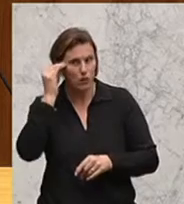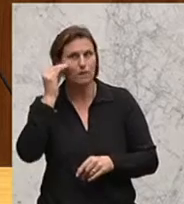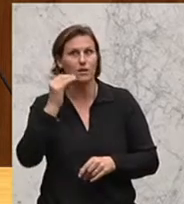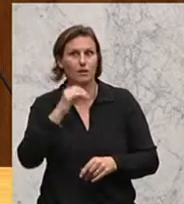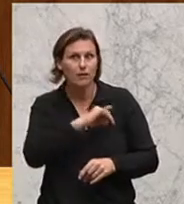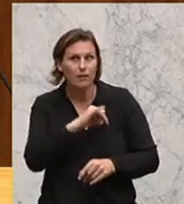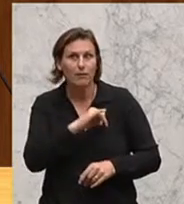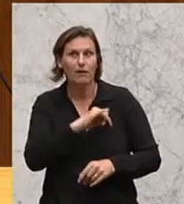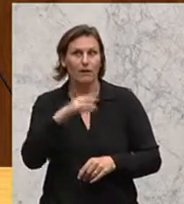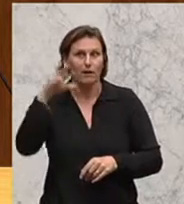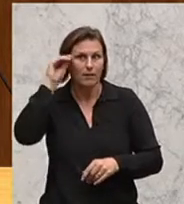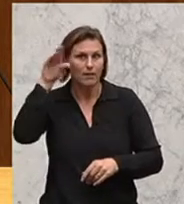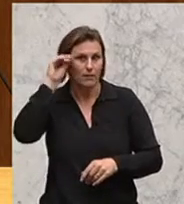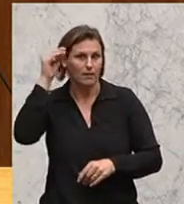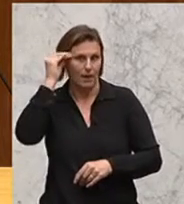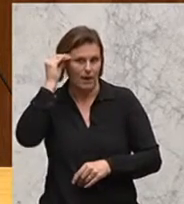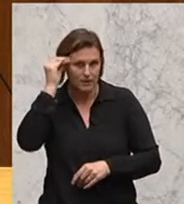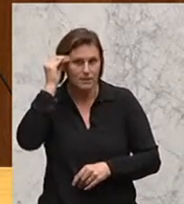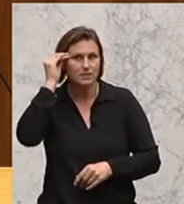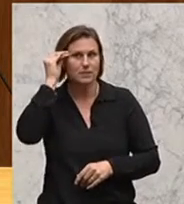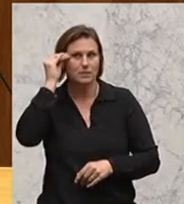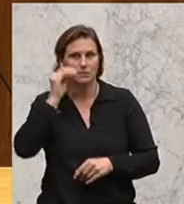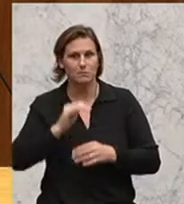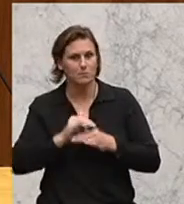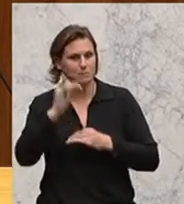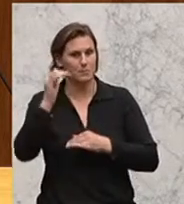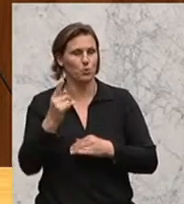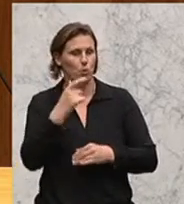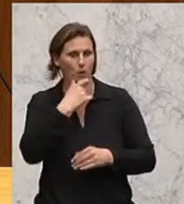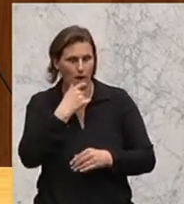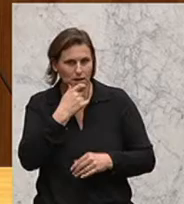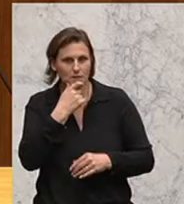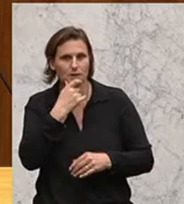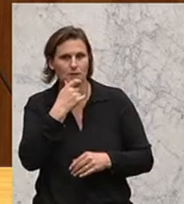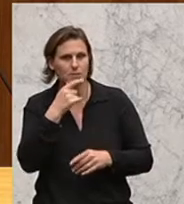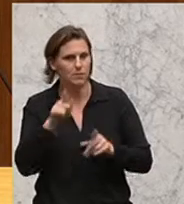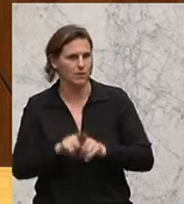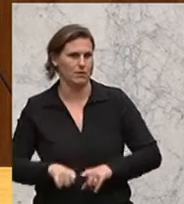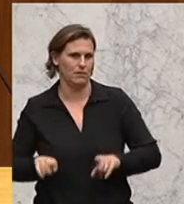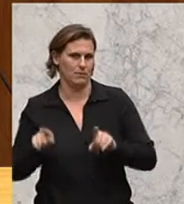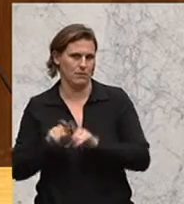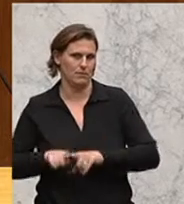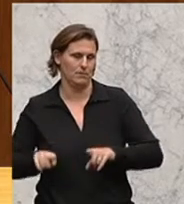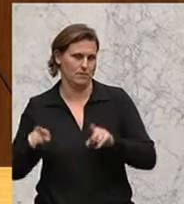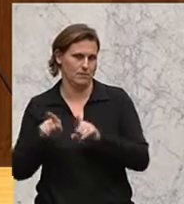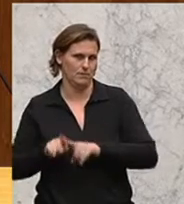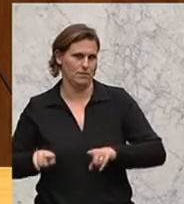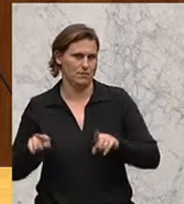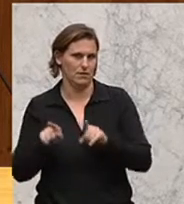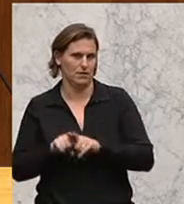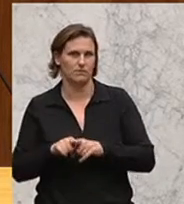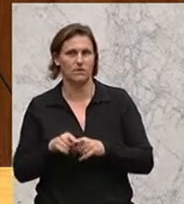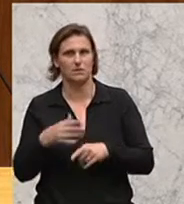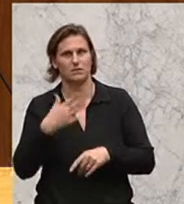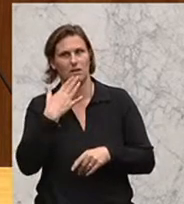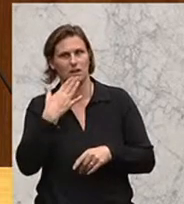wollen und dieses Lernen, das hier natürlich passiert, dass es bis ins hohe Alter funktioniert, wenn man das in stupide Bahnen lenkt, dann vergeht